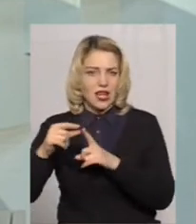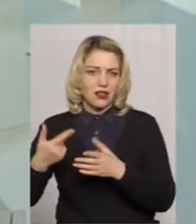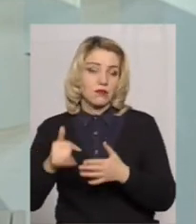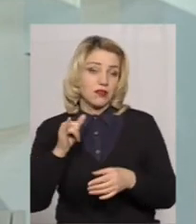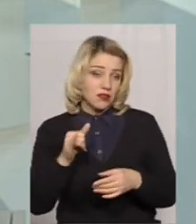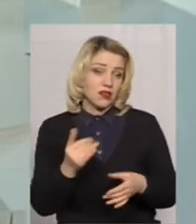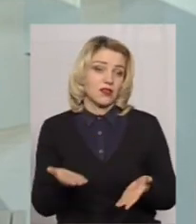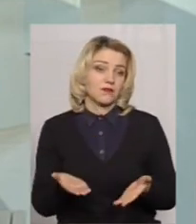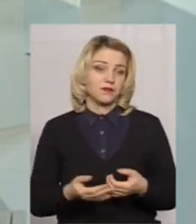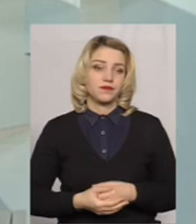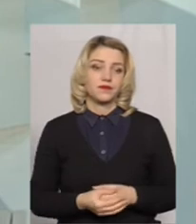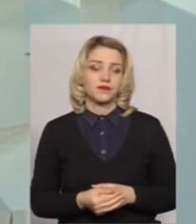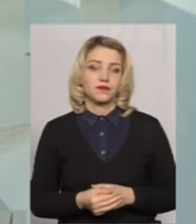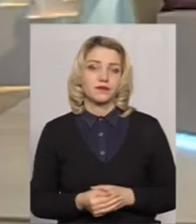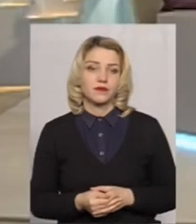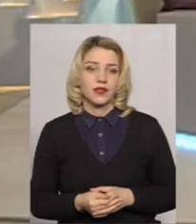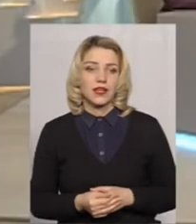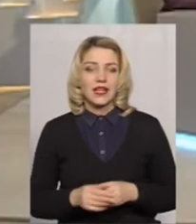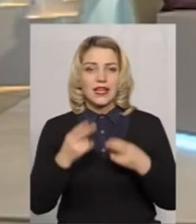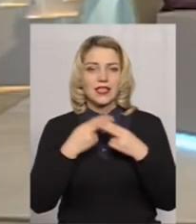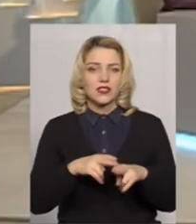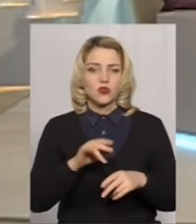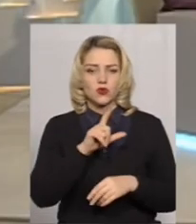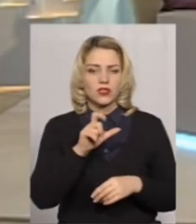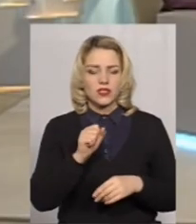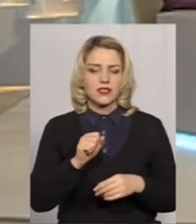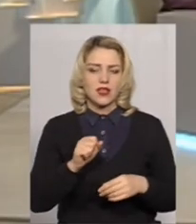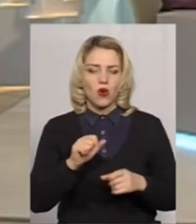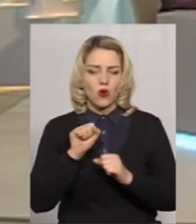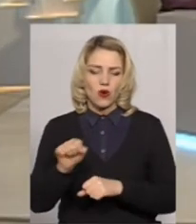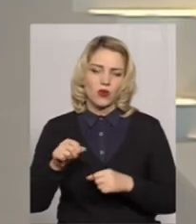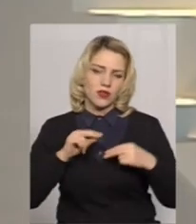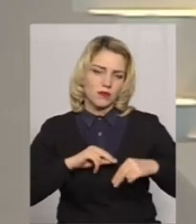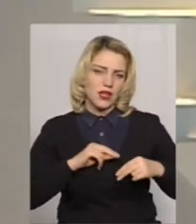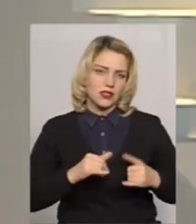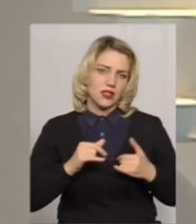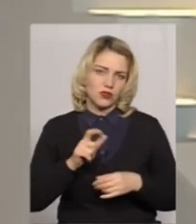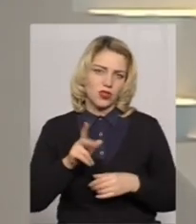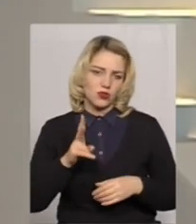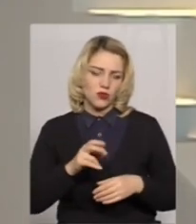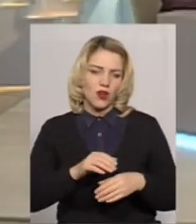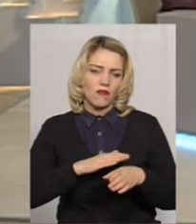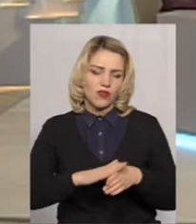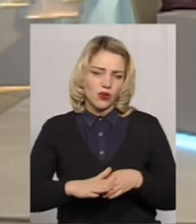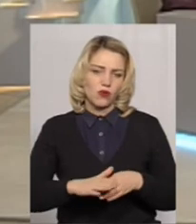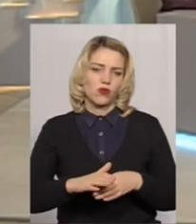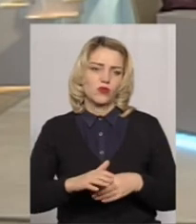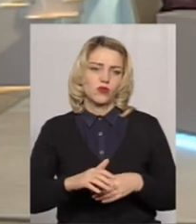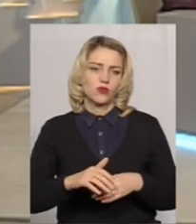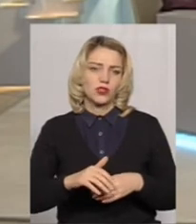інструкції з охорони праці для працівників, які виконують роботи підвищеної безпеки, не